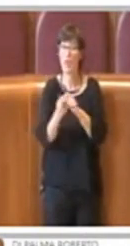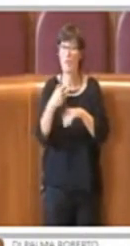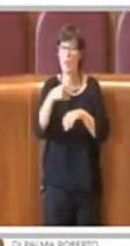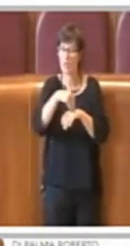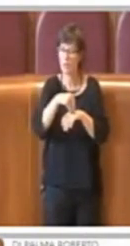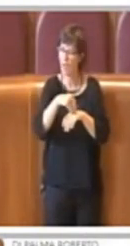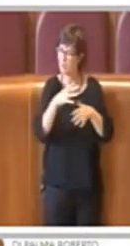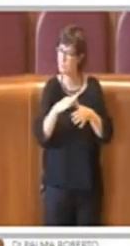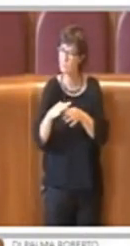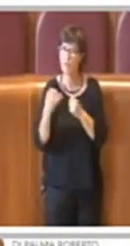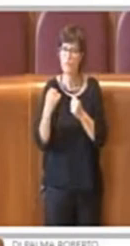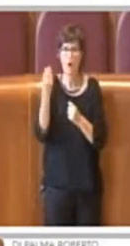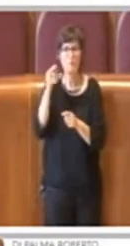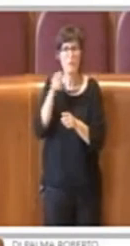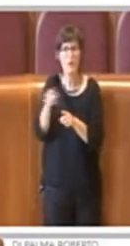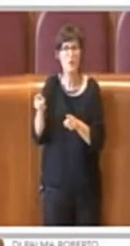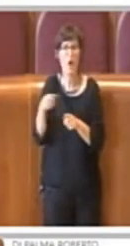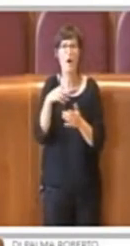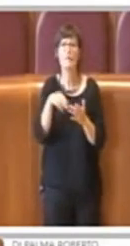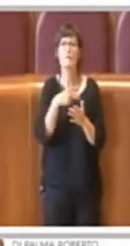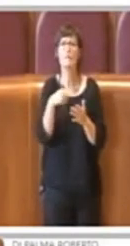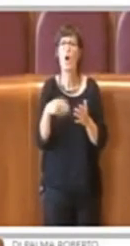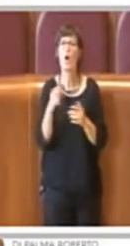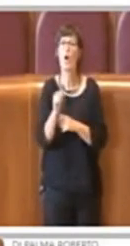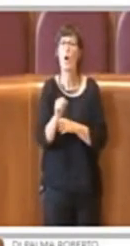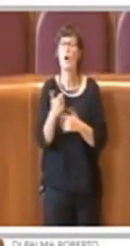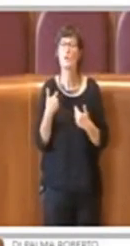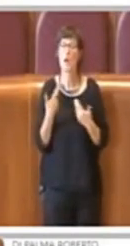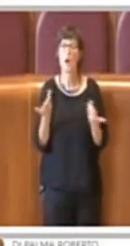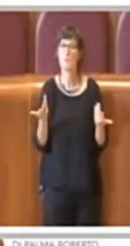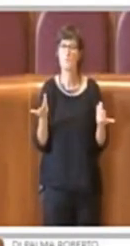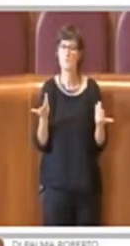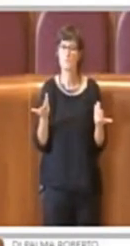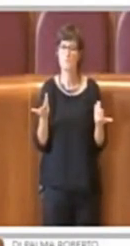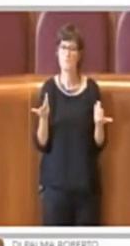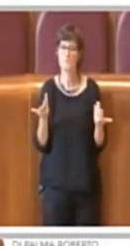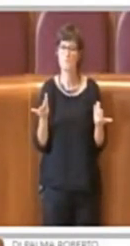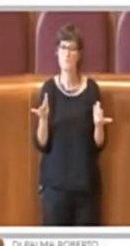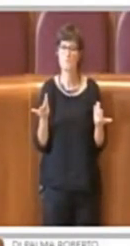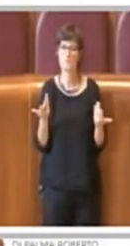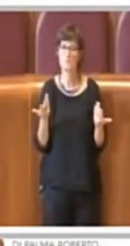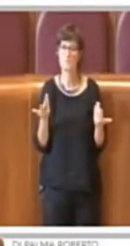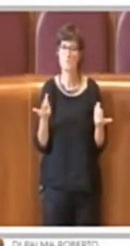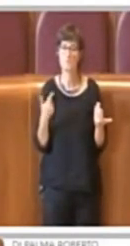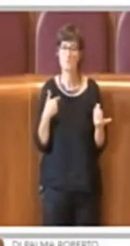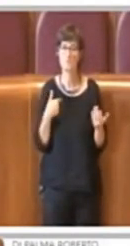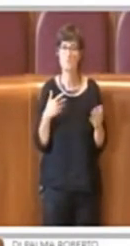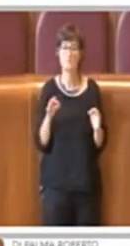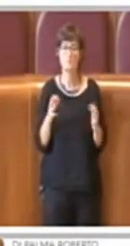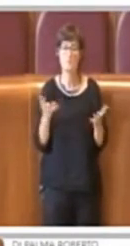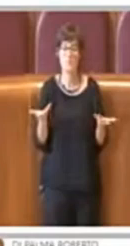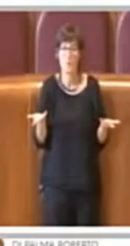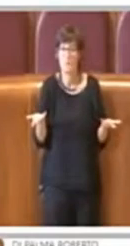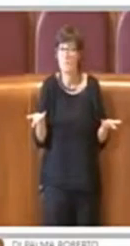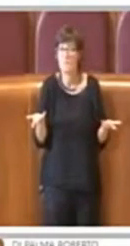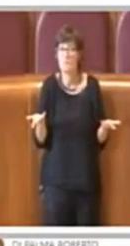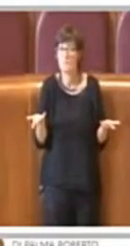richiesto non viene votato. Quindi sono, ripeto, sono meccanismi